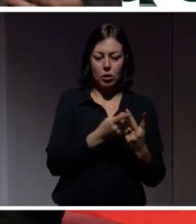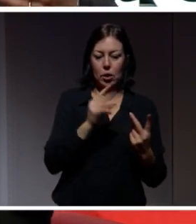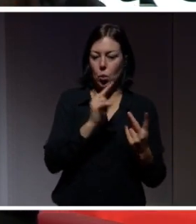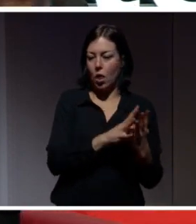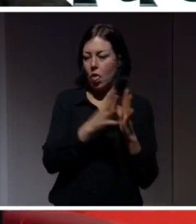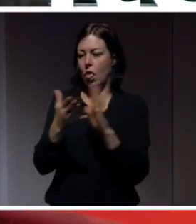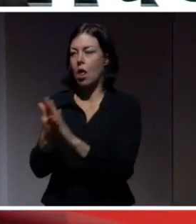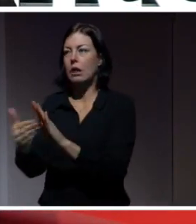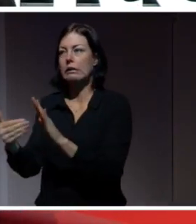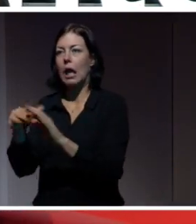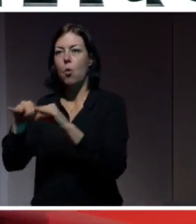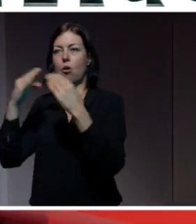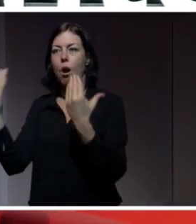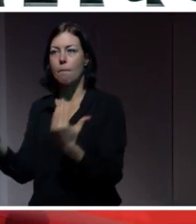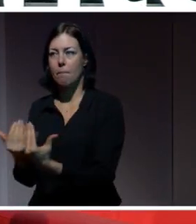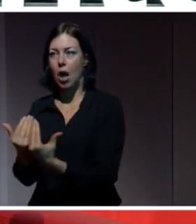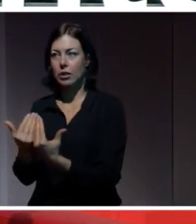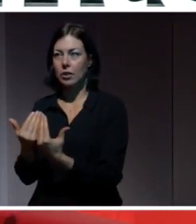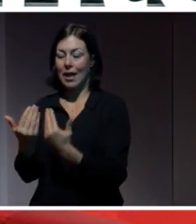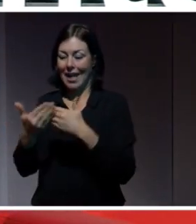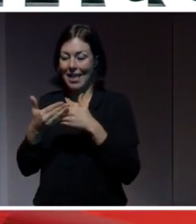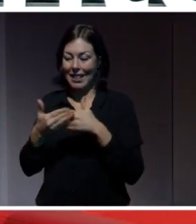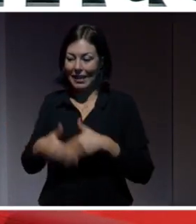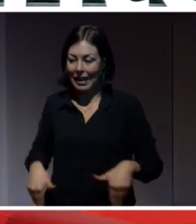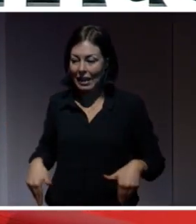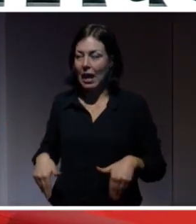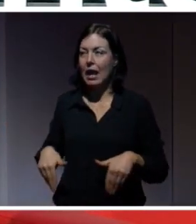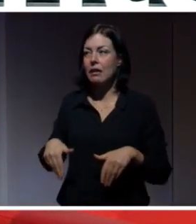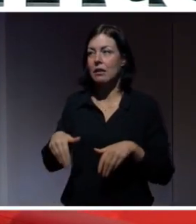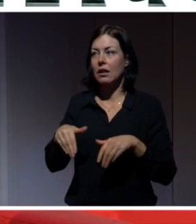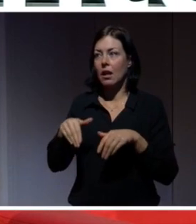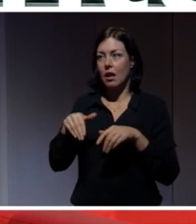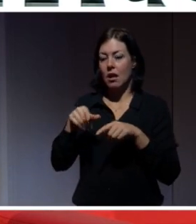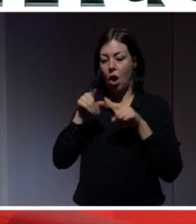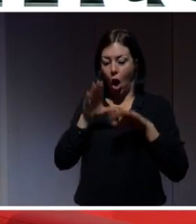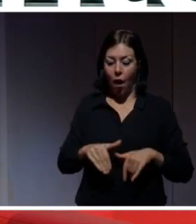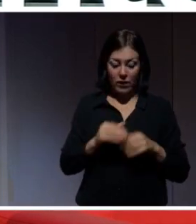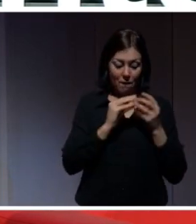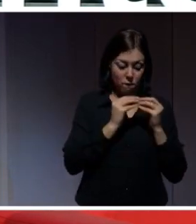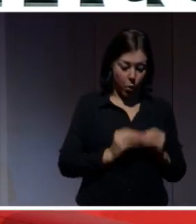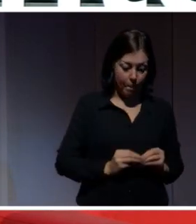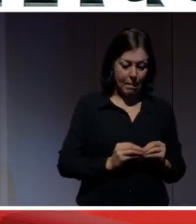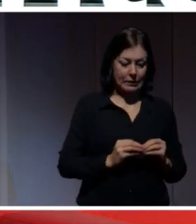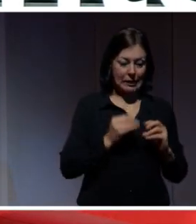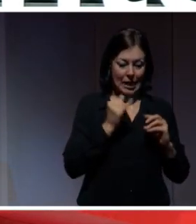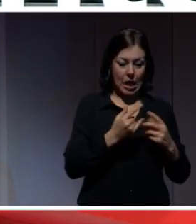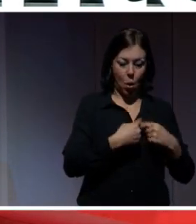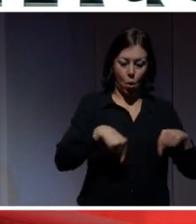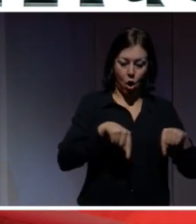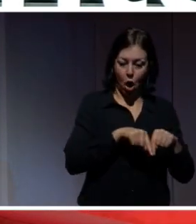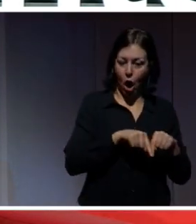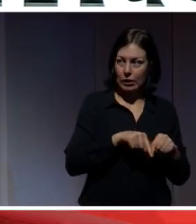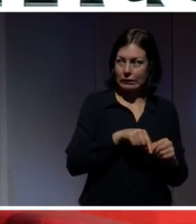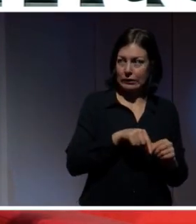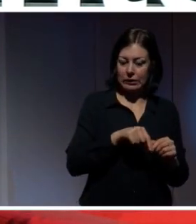Integritet har formats. Vårt sätt att se på integritet och använda integritet har formats i ett lokalt kontext. Och nu befinner vi oss helt plötsligt i